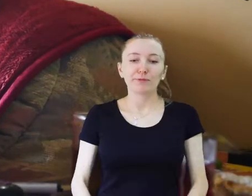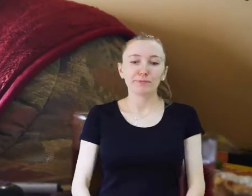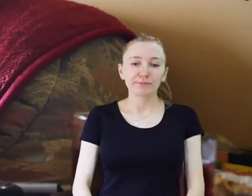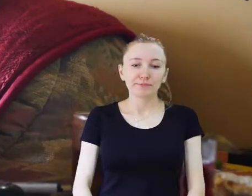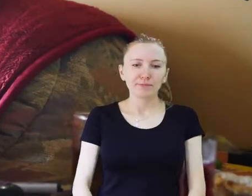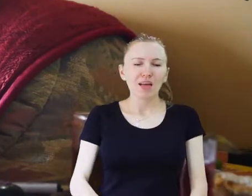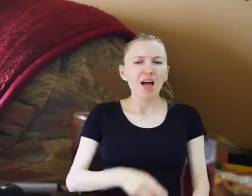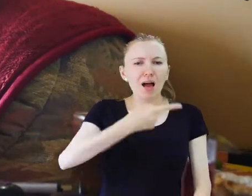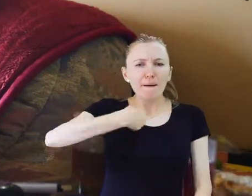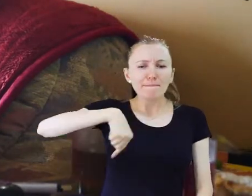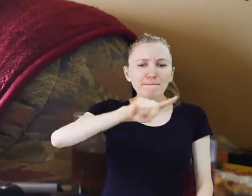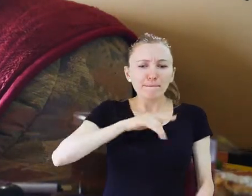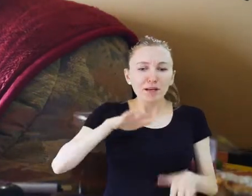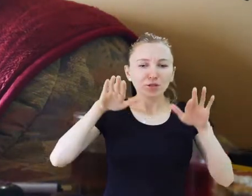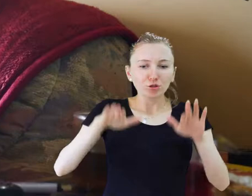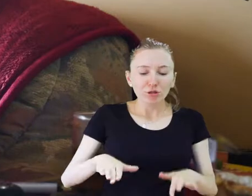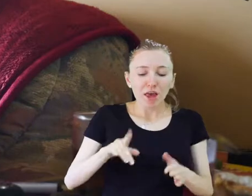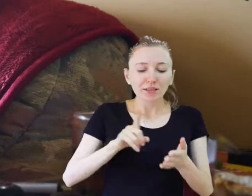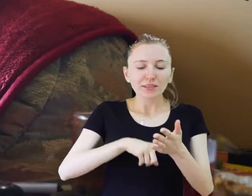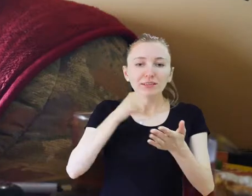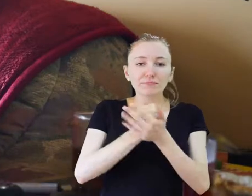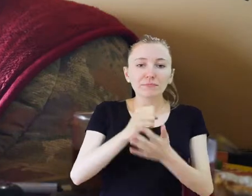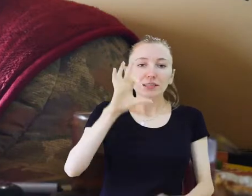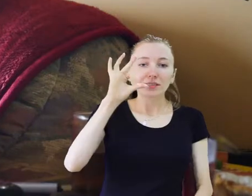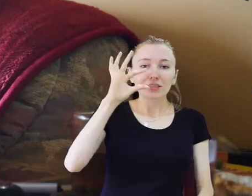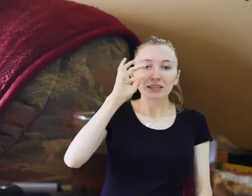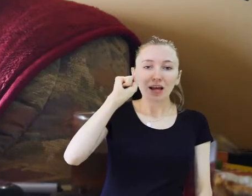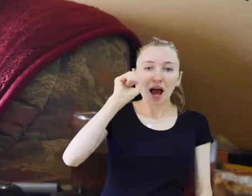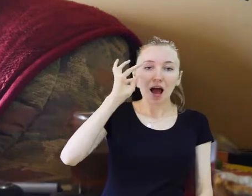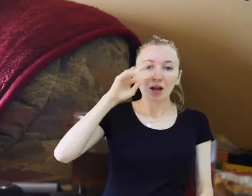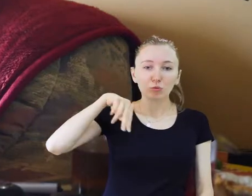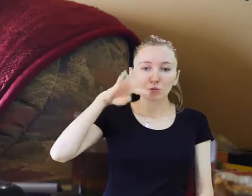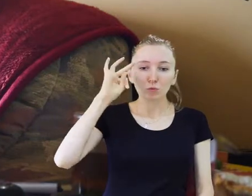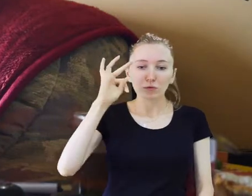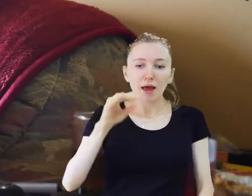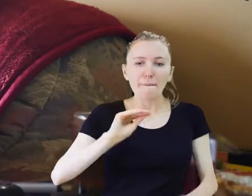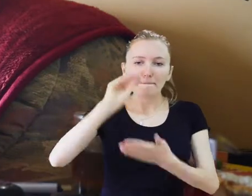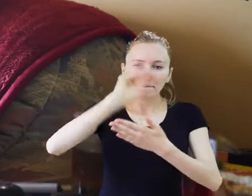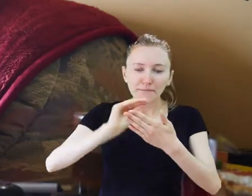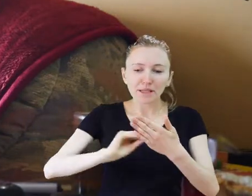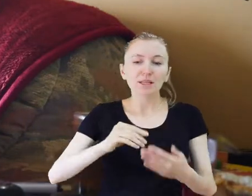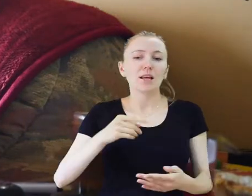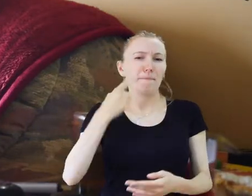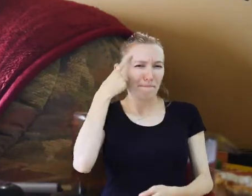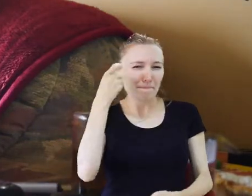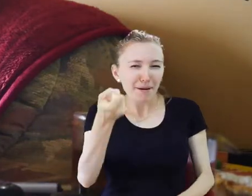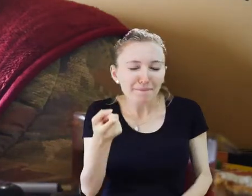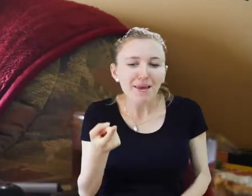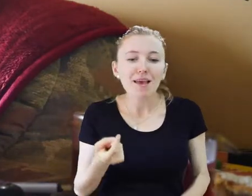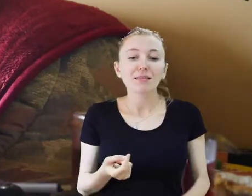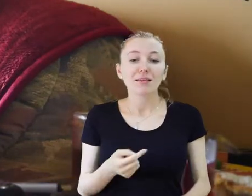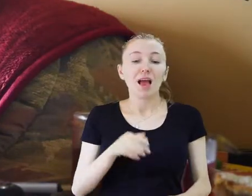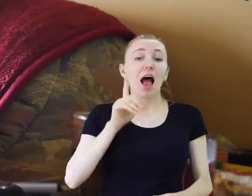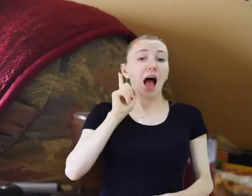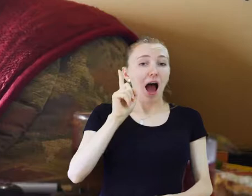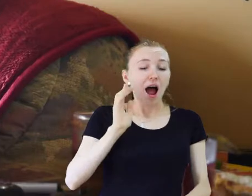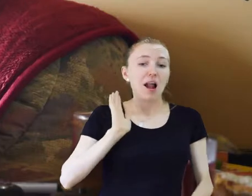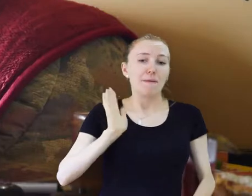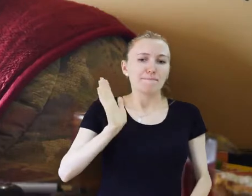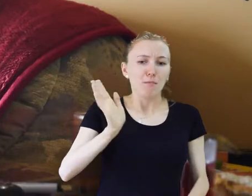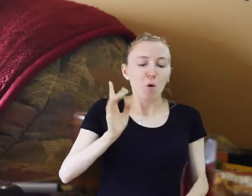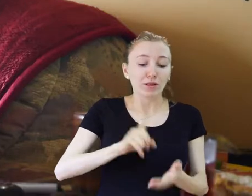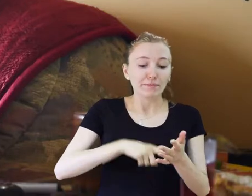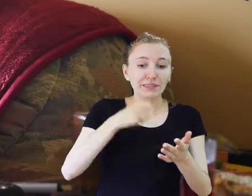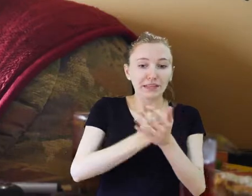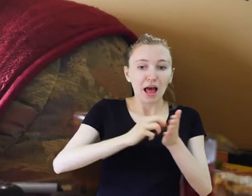No i myśmy siedli i uchwaliliśmy ten statut, pamiętasz. I później